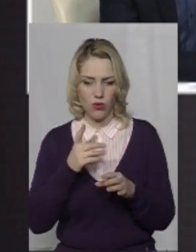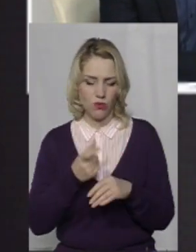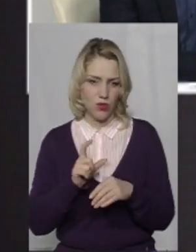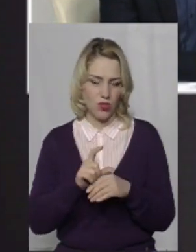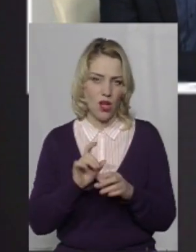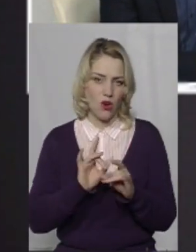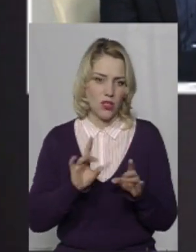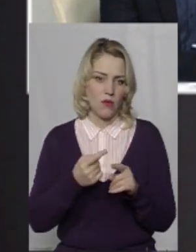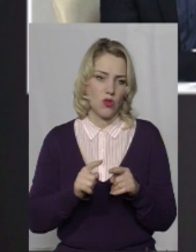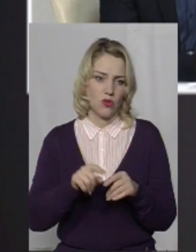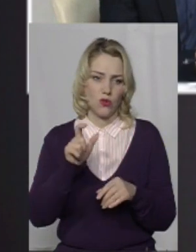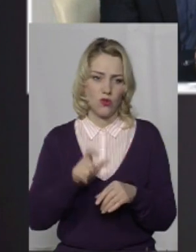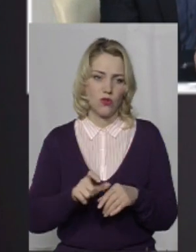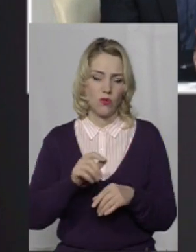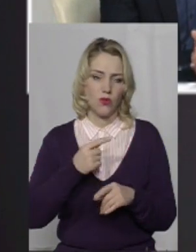цю особу,